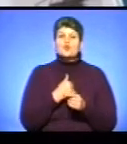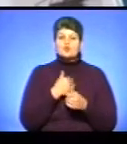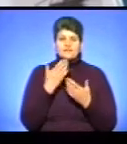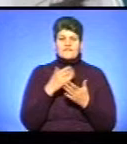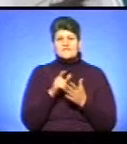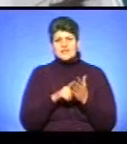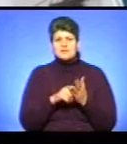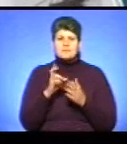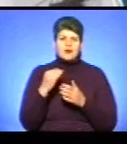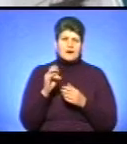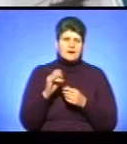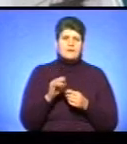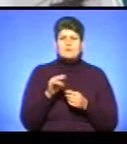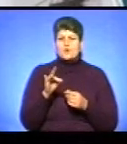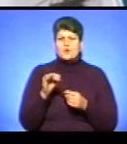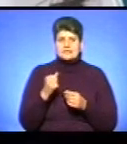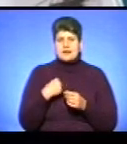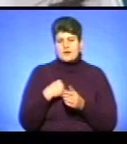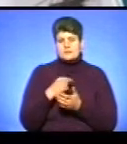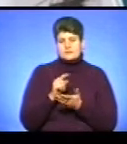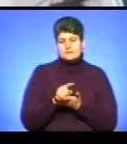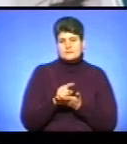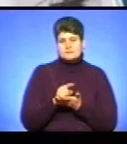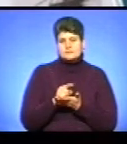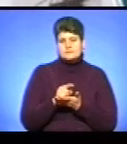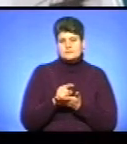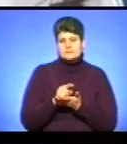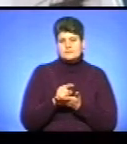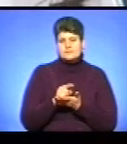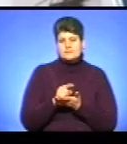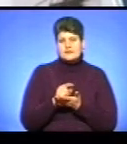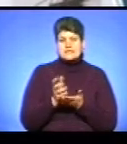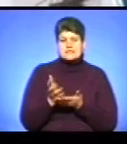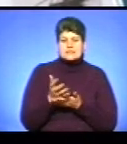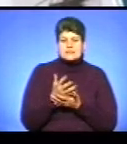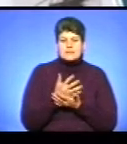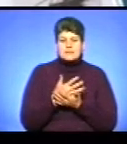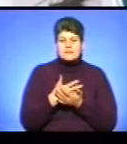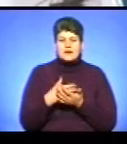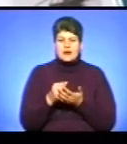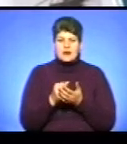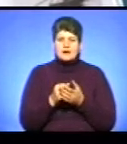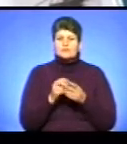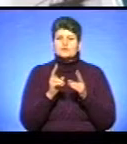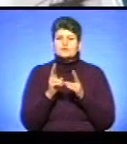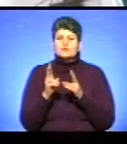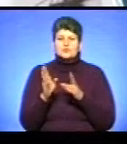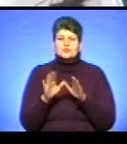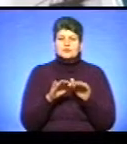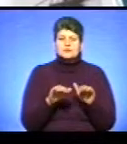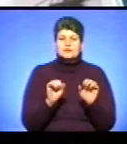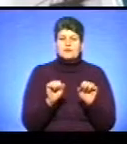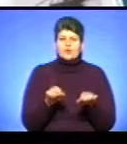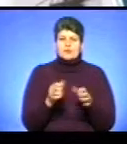Чи то вір, чи то байка, чи то проза. А я мушу, тобто збираємо базу даних, для того, щоб діти могли потім